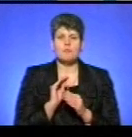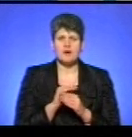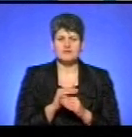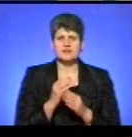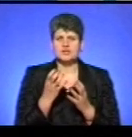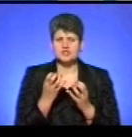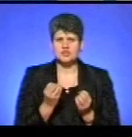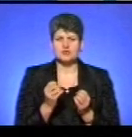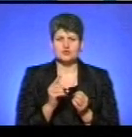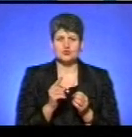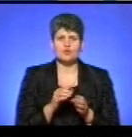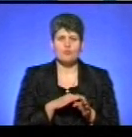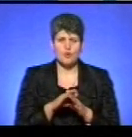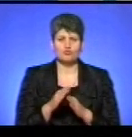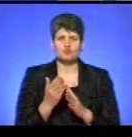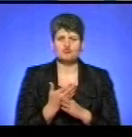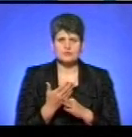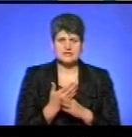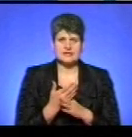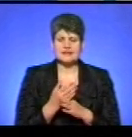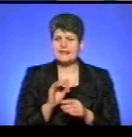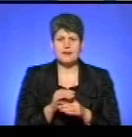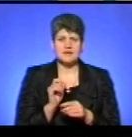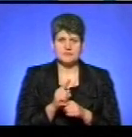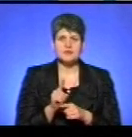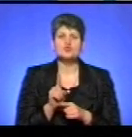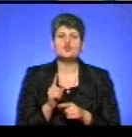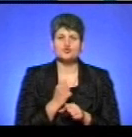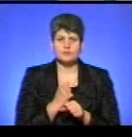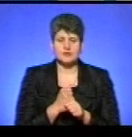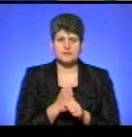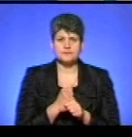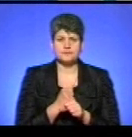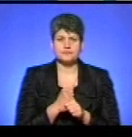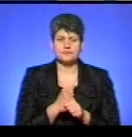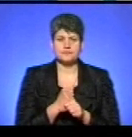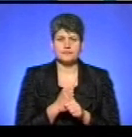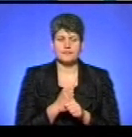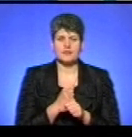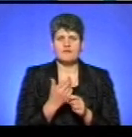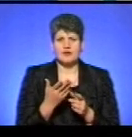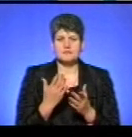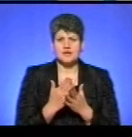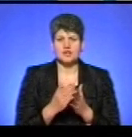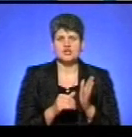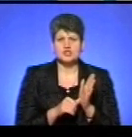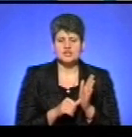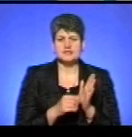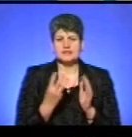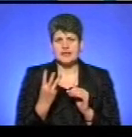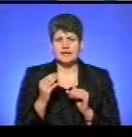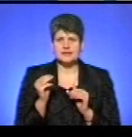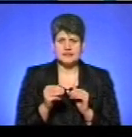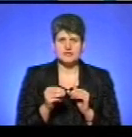ще щось замість того, щоб повну субсидію не призначити. Мені що зробили? Вон зараз є якісь 6-3 тисячі там,